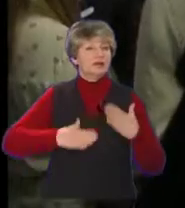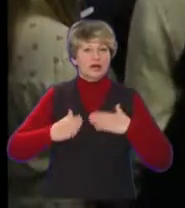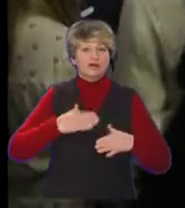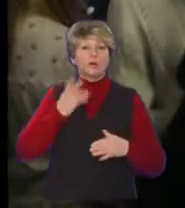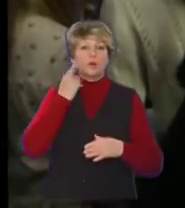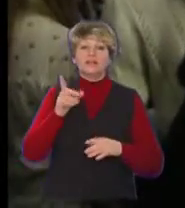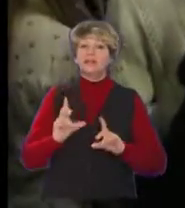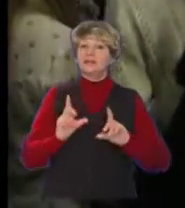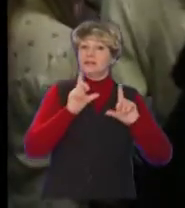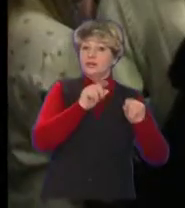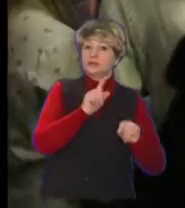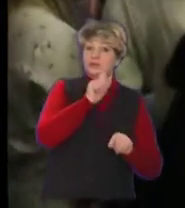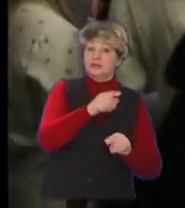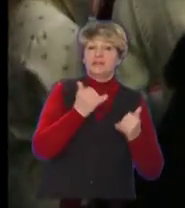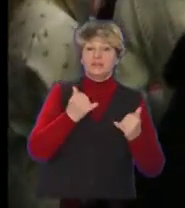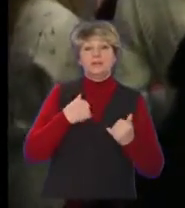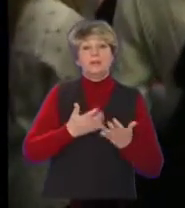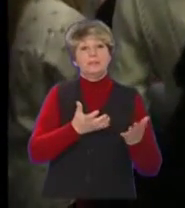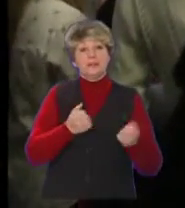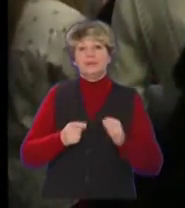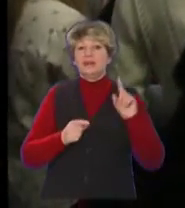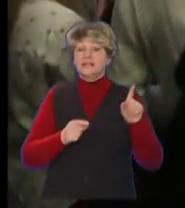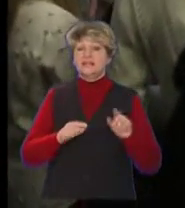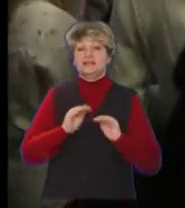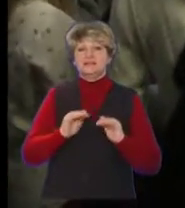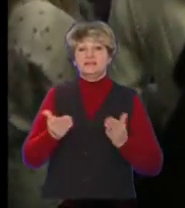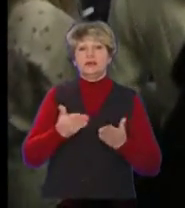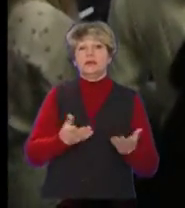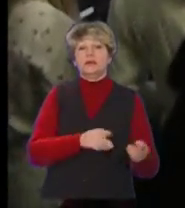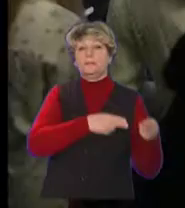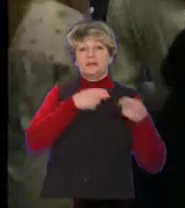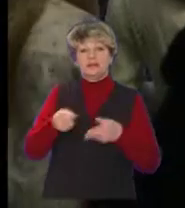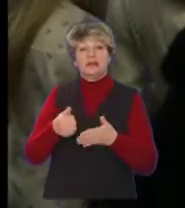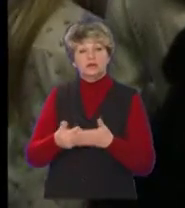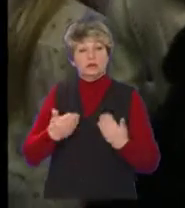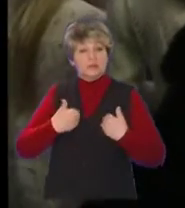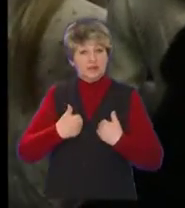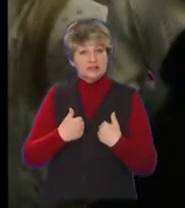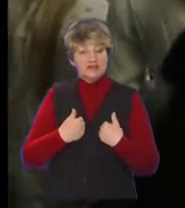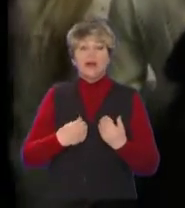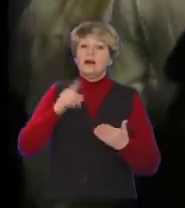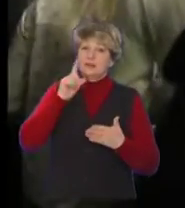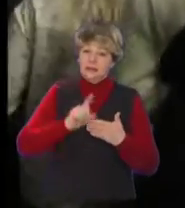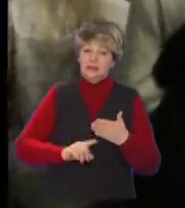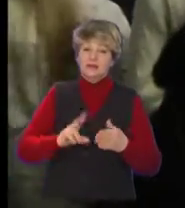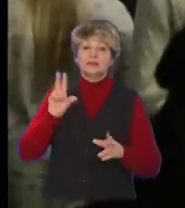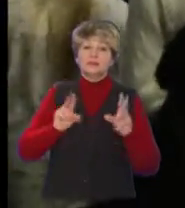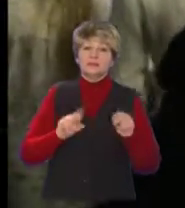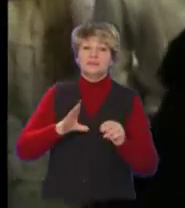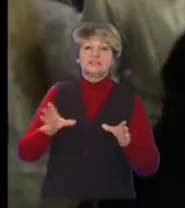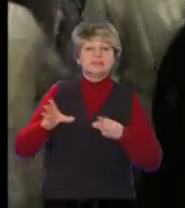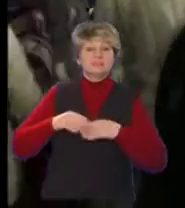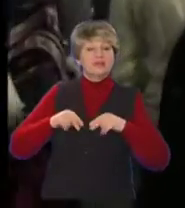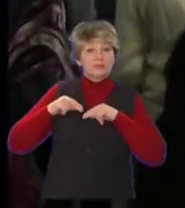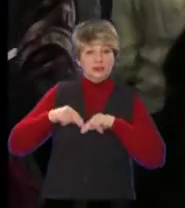раді, коли їздили туди. І зараз ми приймаємо цих дітей, які приїхали в своїх сім'ях. І надіємося на майбутню